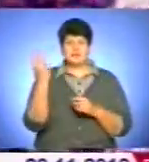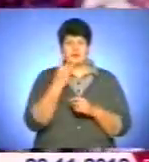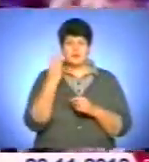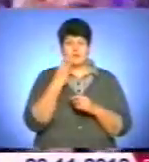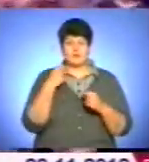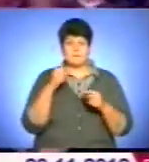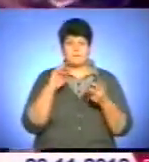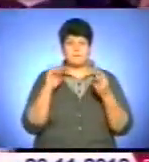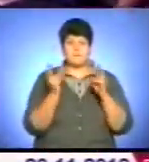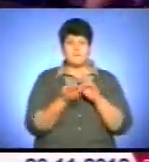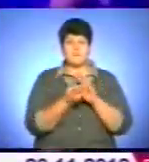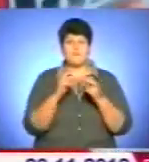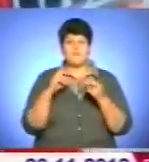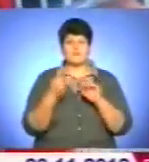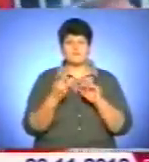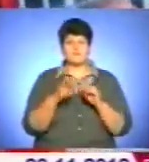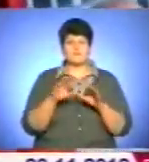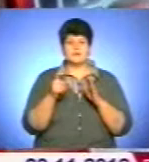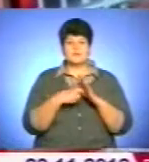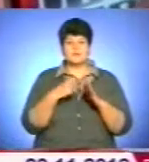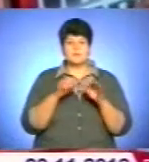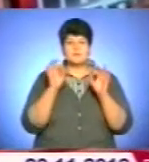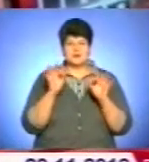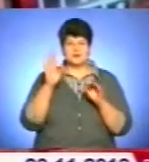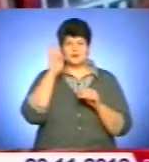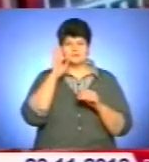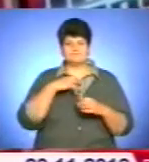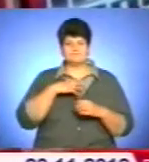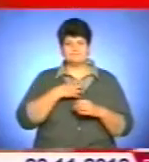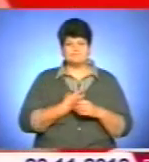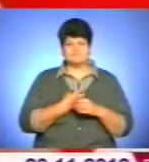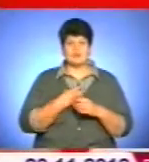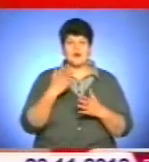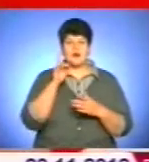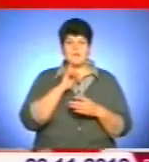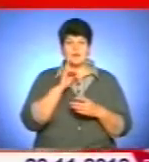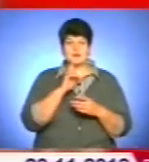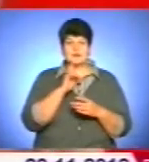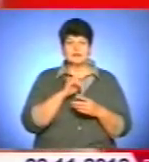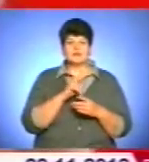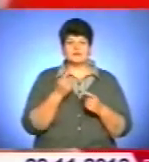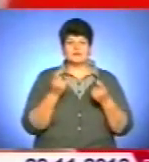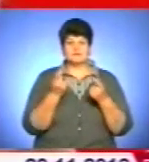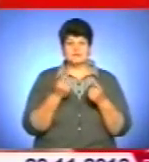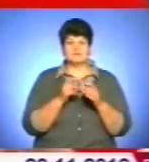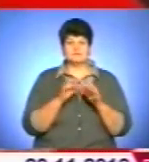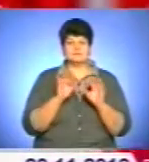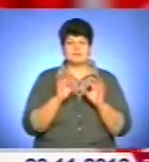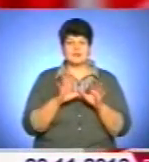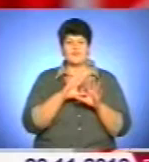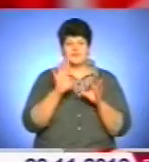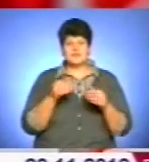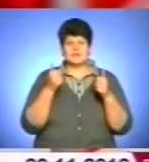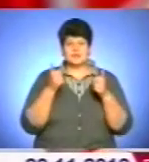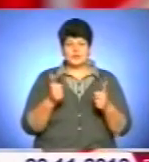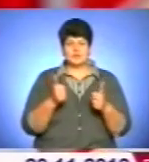повернулися». Дізнавшись правду, хлопець розчарувався. А під час показу шоу по телевізору батьки заледве втішили Ромчика. Тепер все